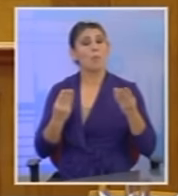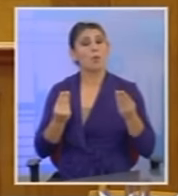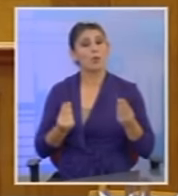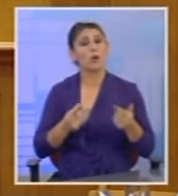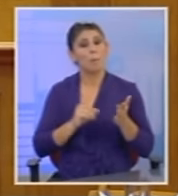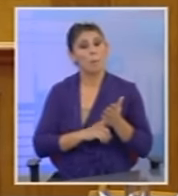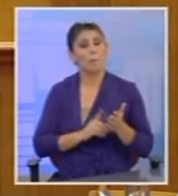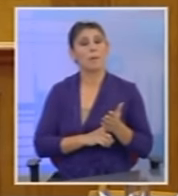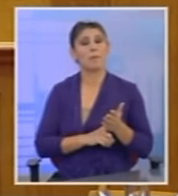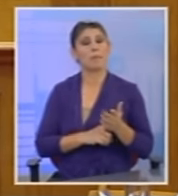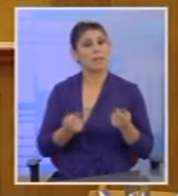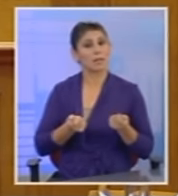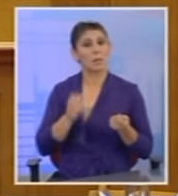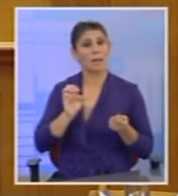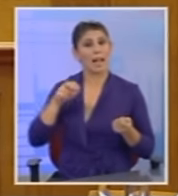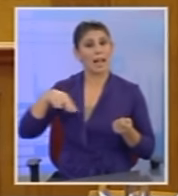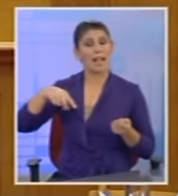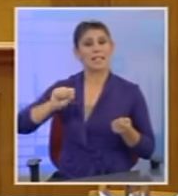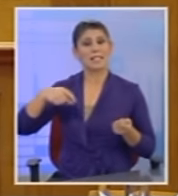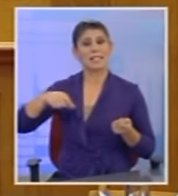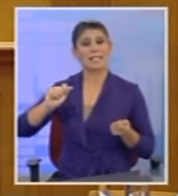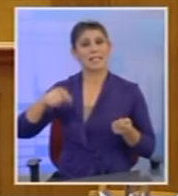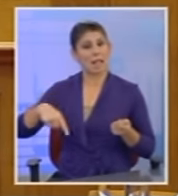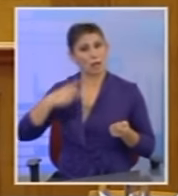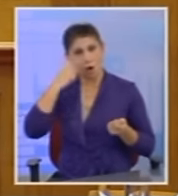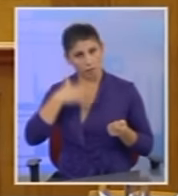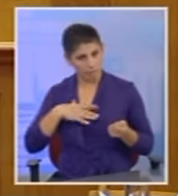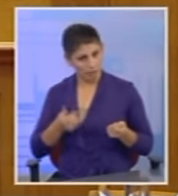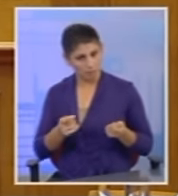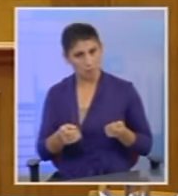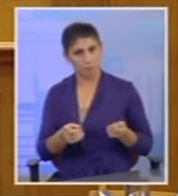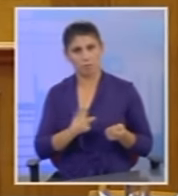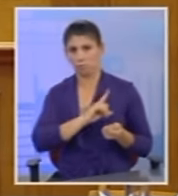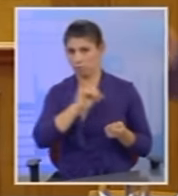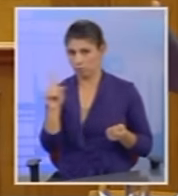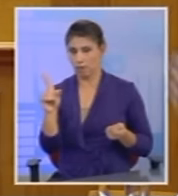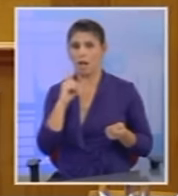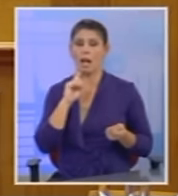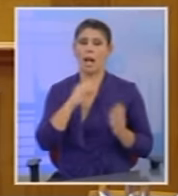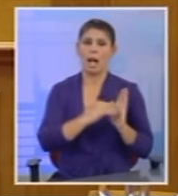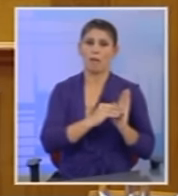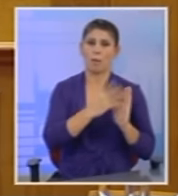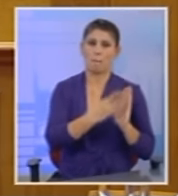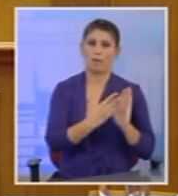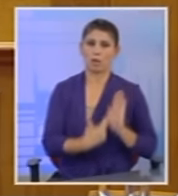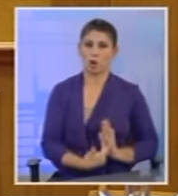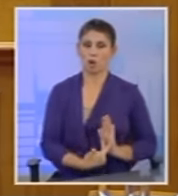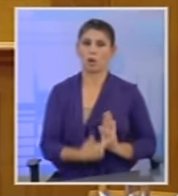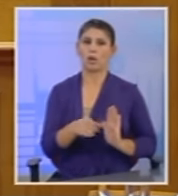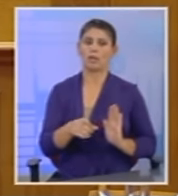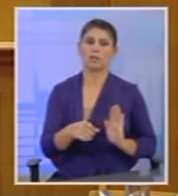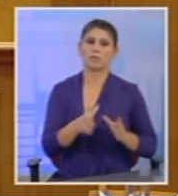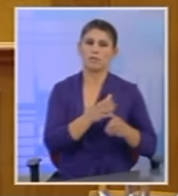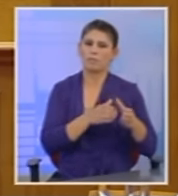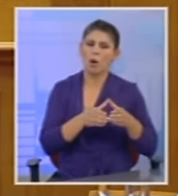πάνε να τα χρησιμοποιήσει η Ελστάτ ή οποιοςδήποτε για όποιο λόγο κάνει κέφη. Στα άρθρα 5 με 8 τα οποία αφορούν τη σπήρα του Ταμείου